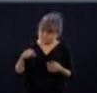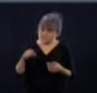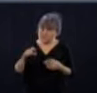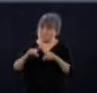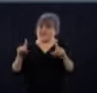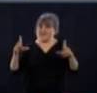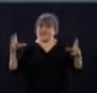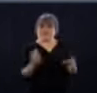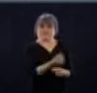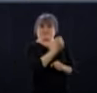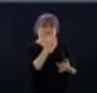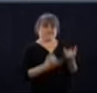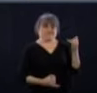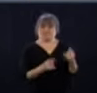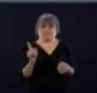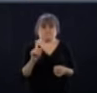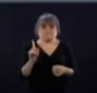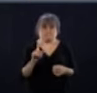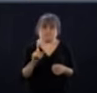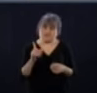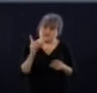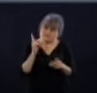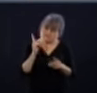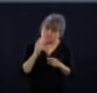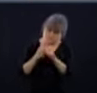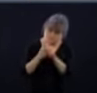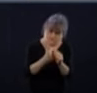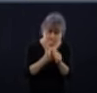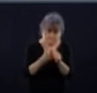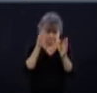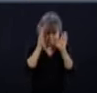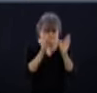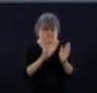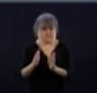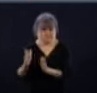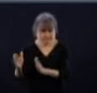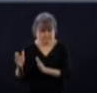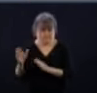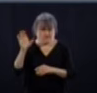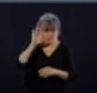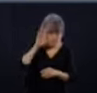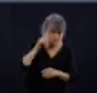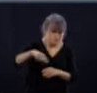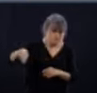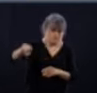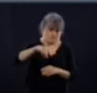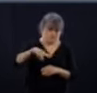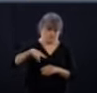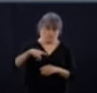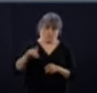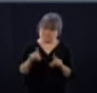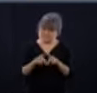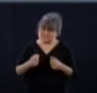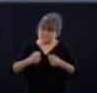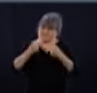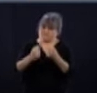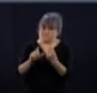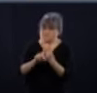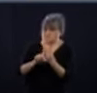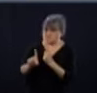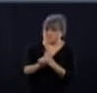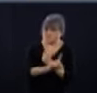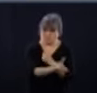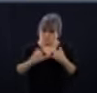je veux le redire, tout va dépendre de notre discipline et tout va dépendre des efforts de distanciation que nous allons maintenir.